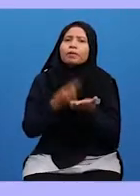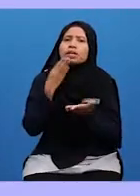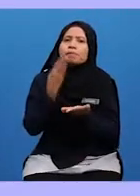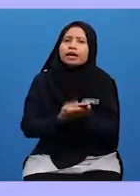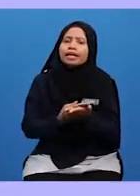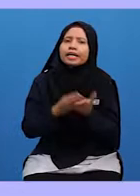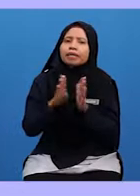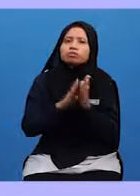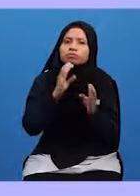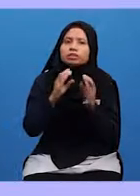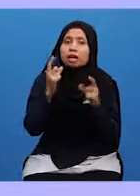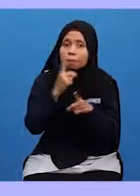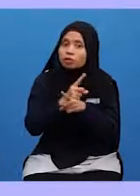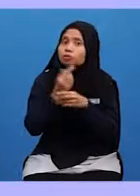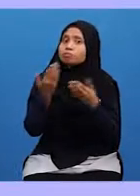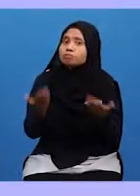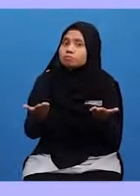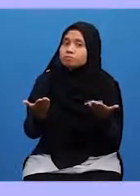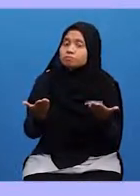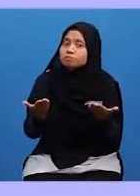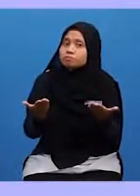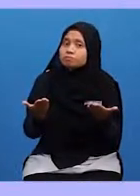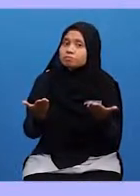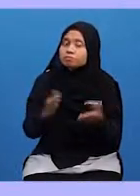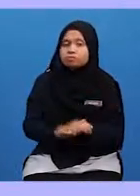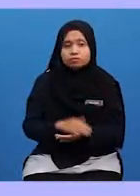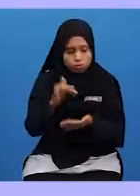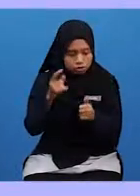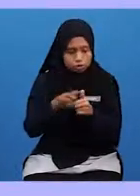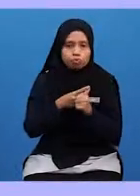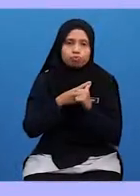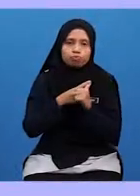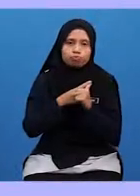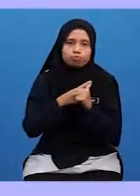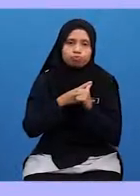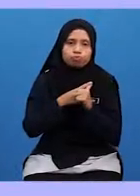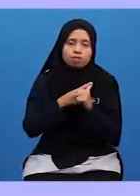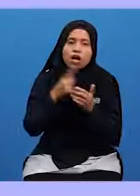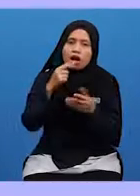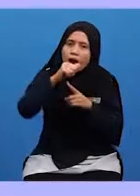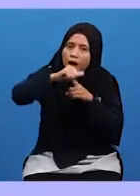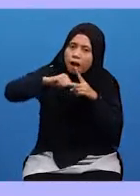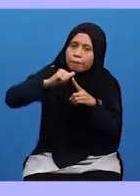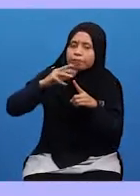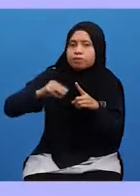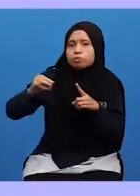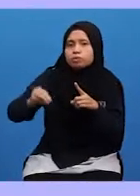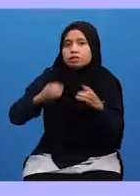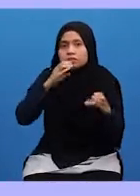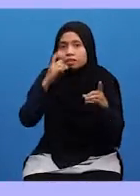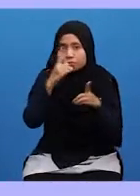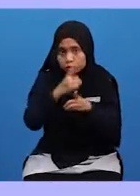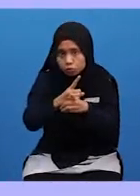Kebaikan Kita Bercakap Benar Ini Yang pertama Apabila Murid-murid